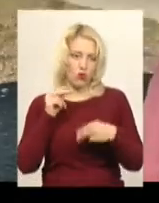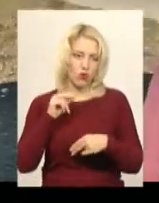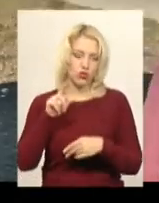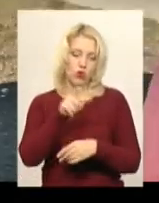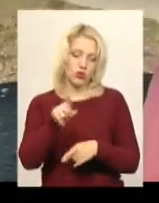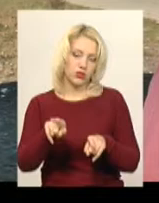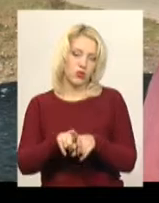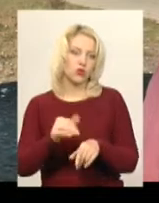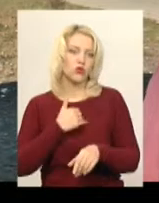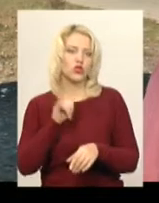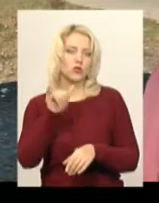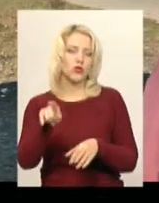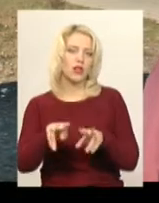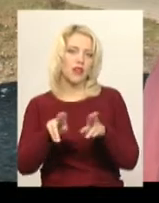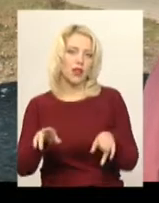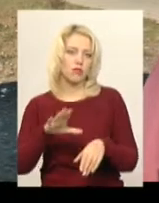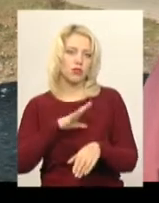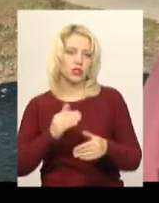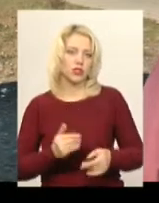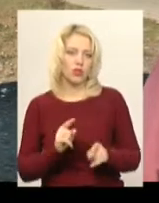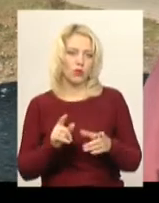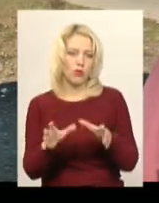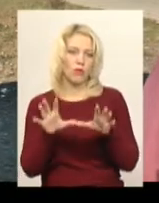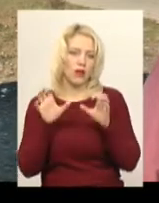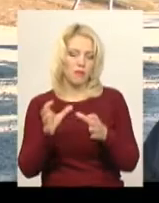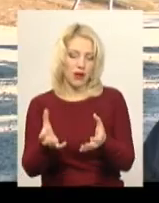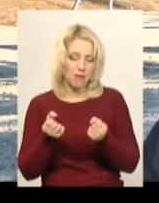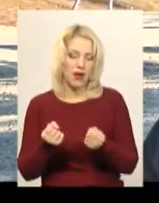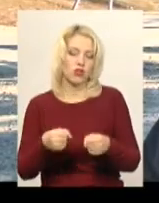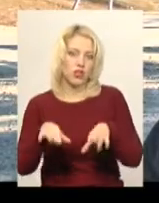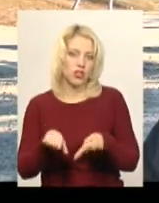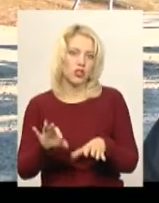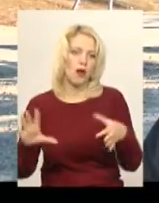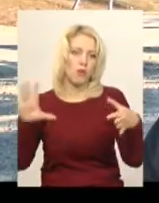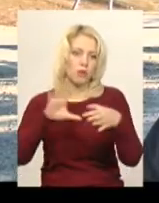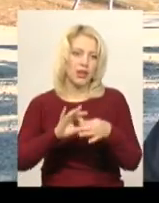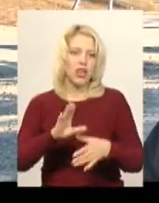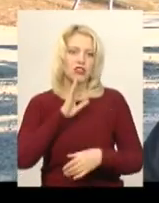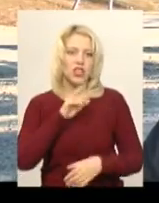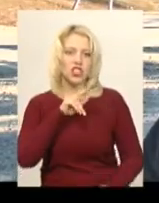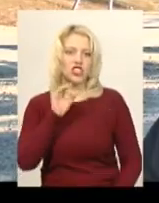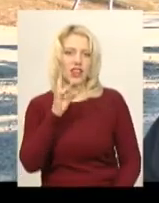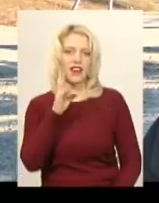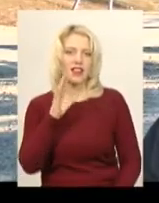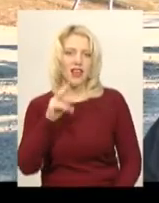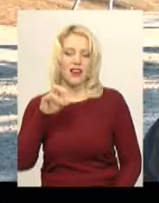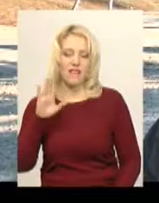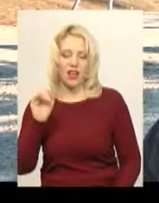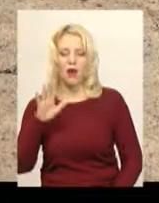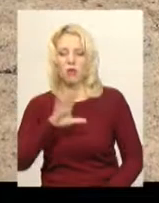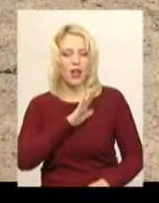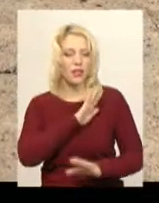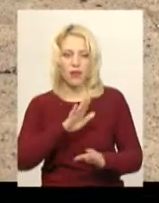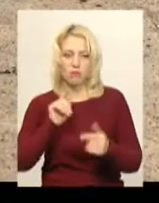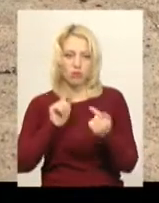Вони також хочуть, щоб у них було таке життя, тому і приймають рішення про приєднання. Жителька Чернелівки Катерина Лук'янчук каже, була не проти